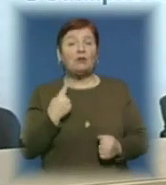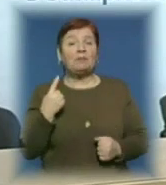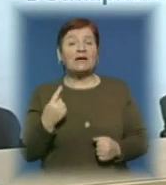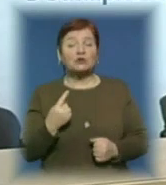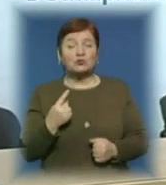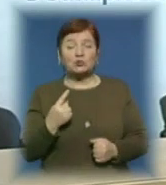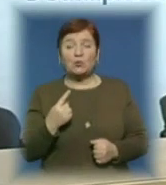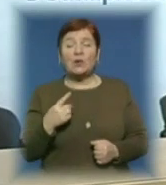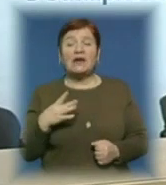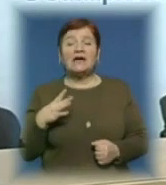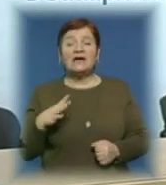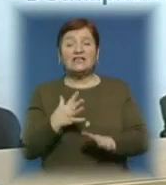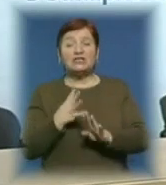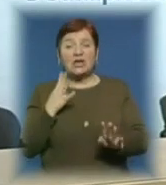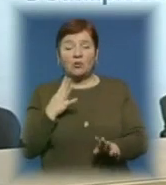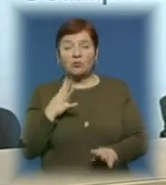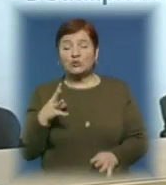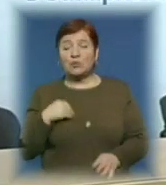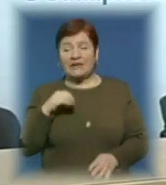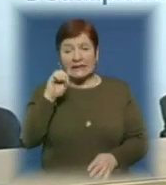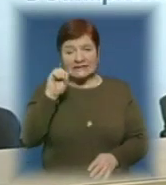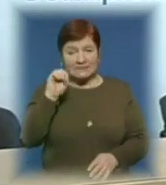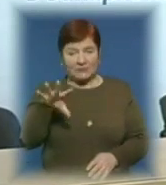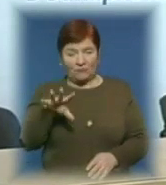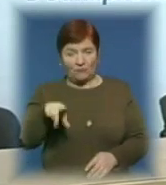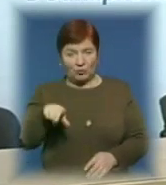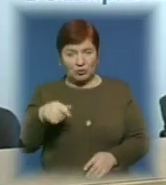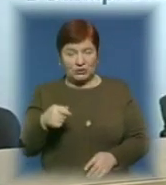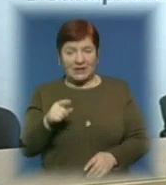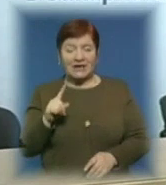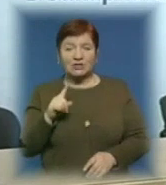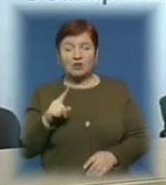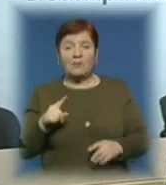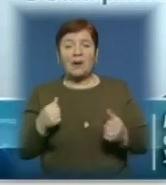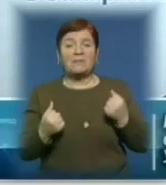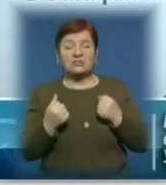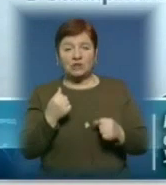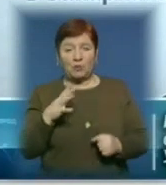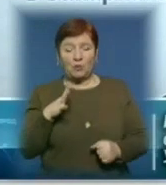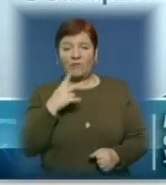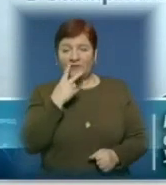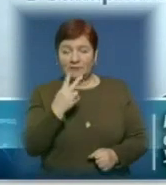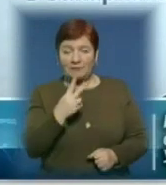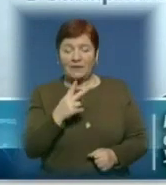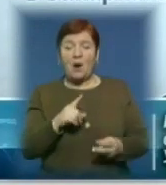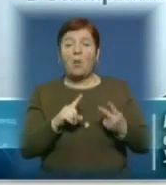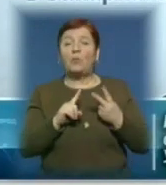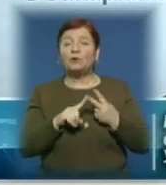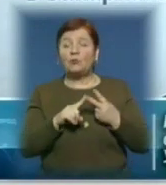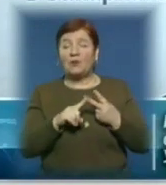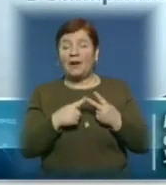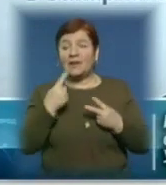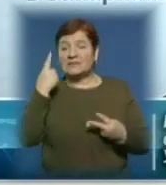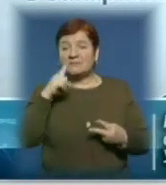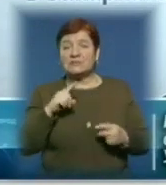повинні вони включити світлофар, щоб обозначити світ транспортний засіб на дорозі. По-друге, звісно,